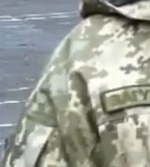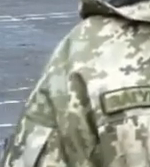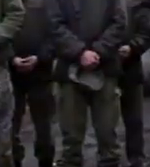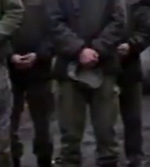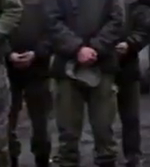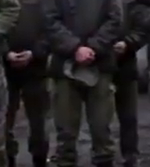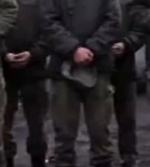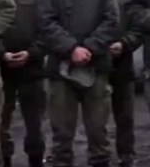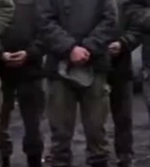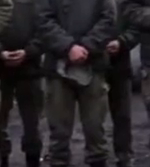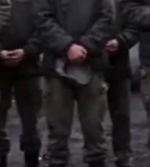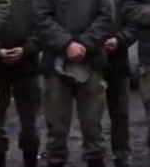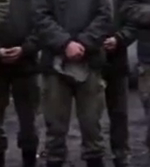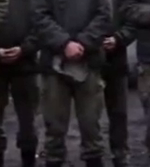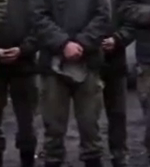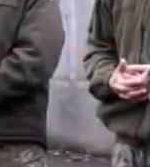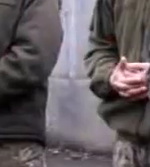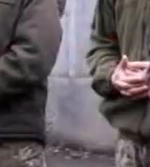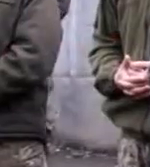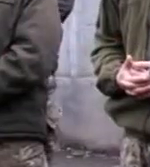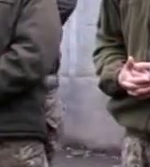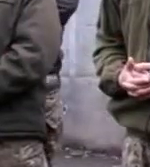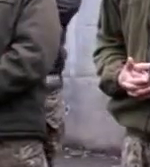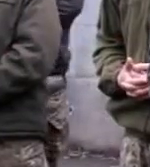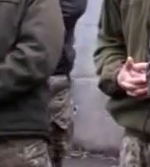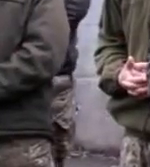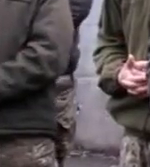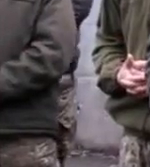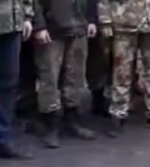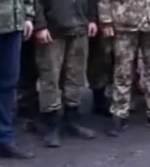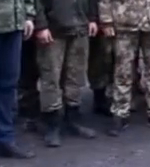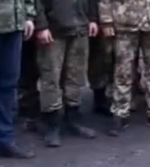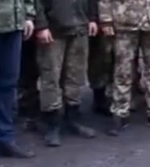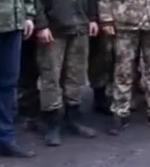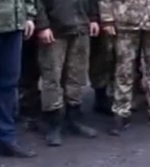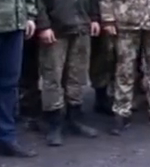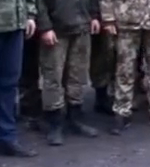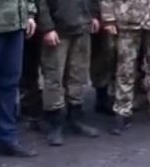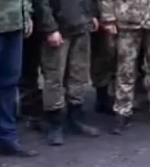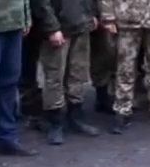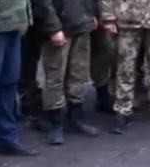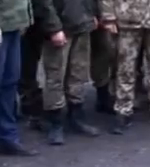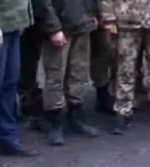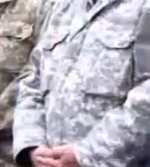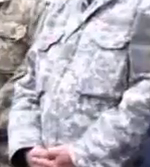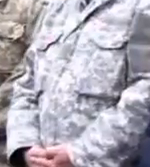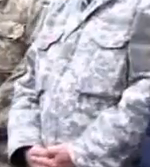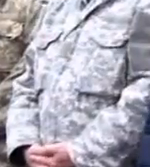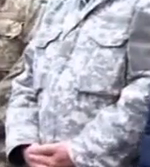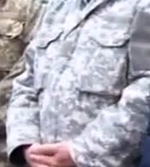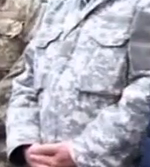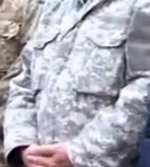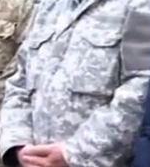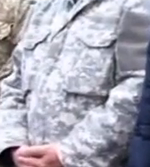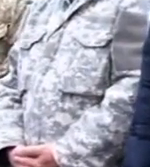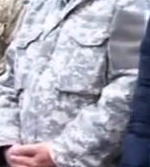в сірій зоні. Від самого початку воєнних дій на Сході України народні депутати Богдан та Ярослав Дубневичі активно підтримують наших військових.